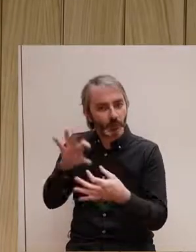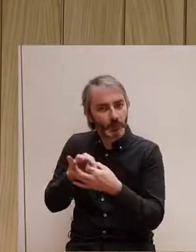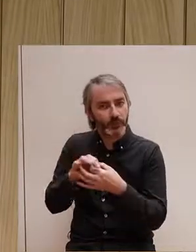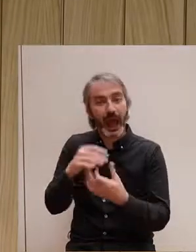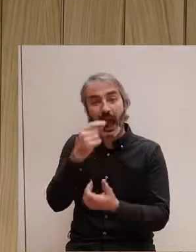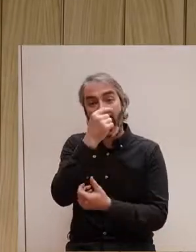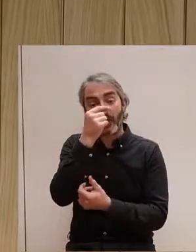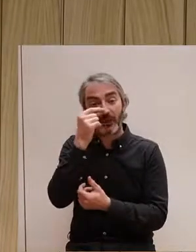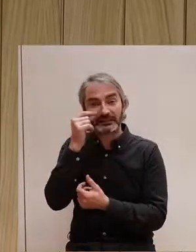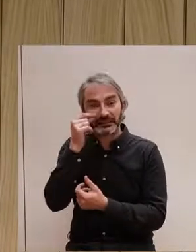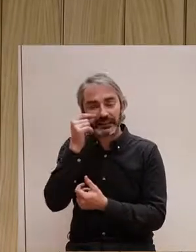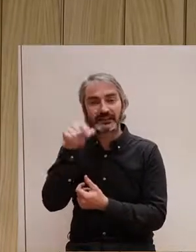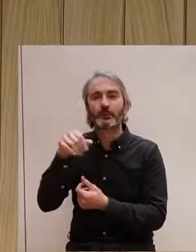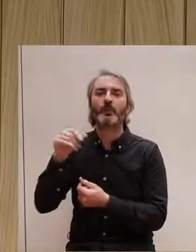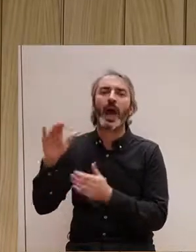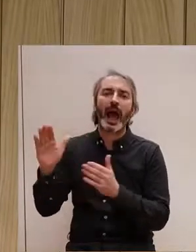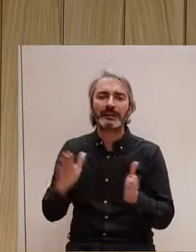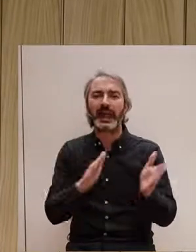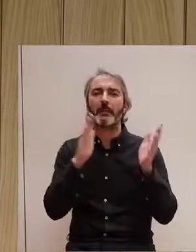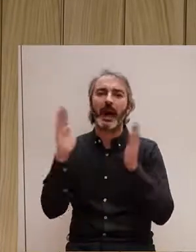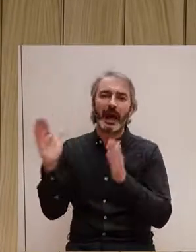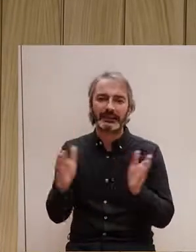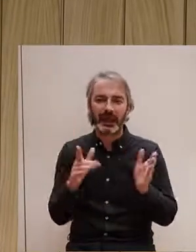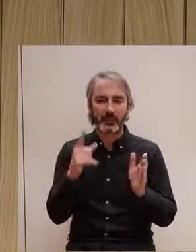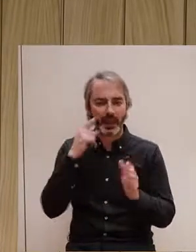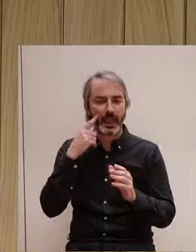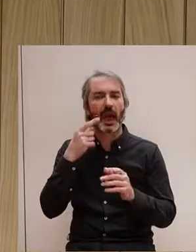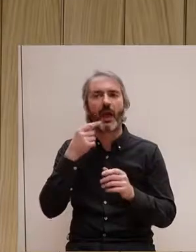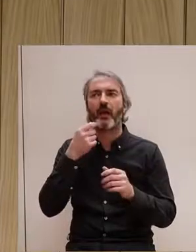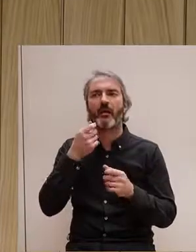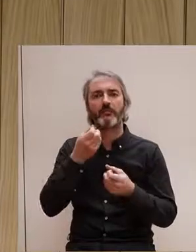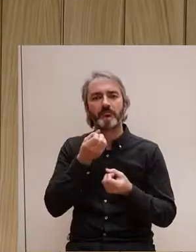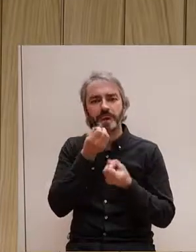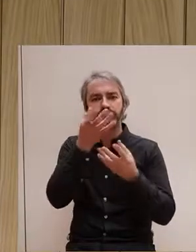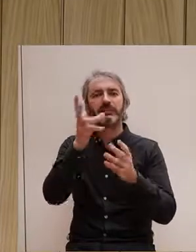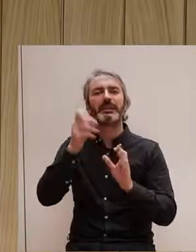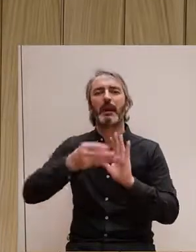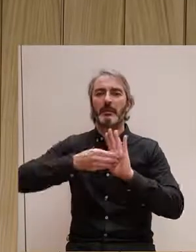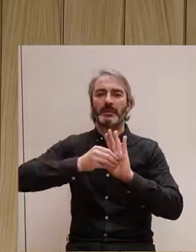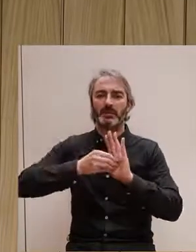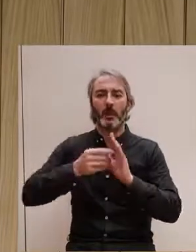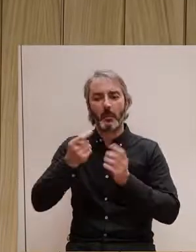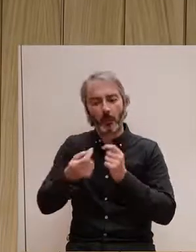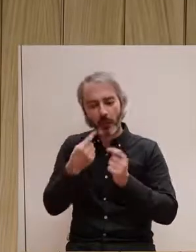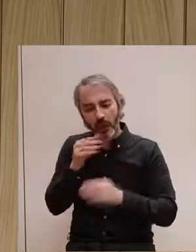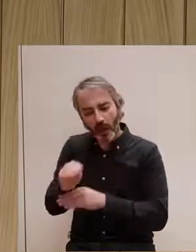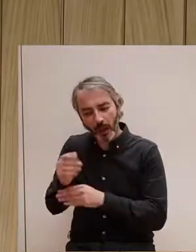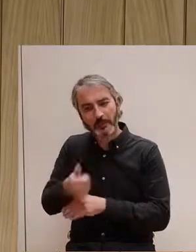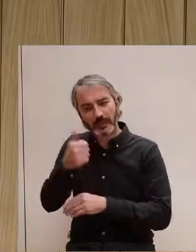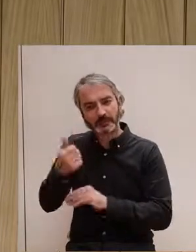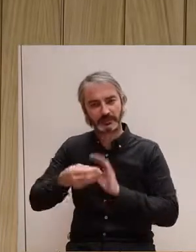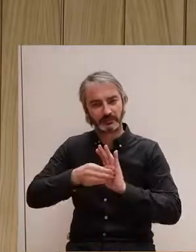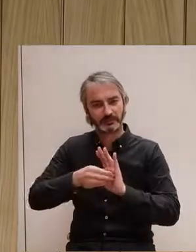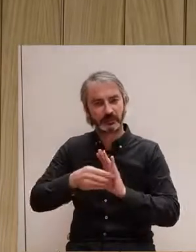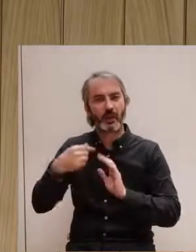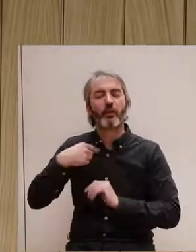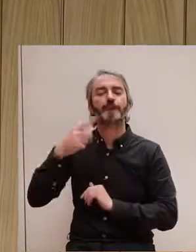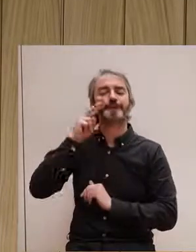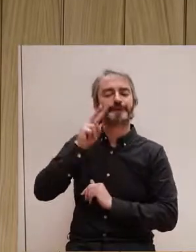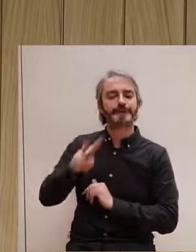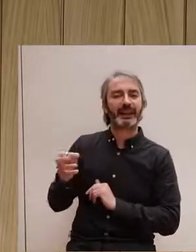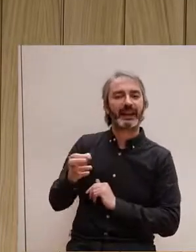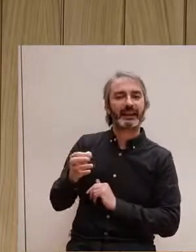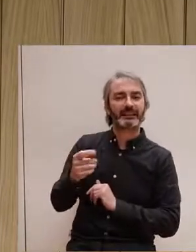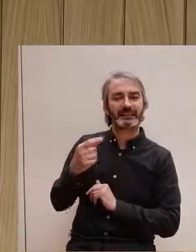etapa on també es comença a verbalitzar el tema de la masturbació, no? Es comença a fer més visible, diguem-ne. Ens trobem molt la diferència